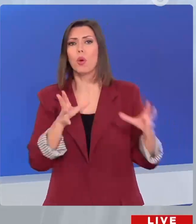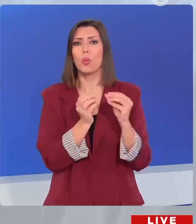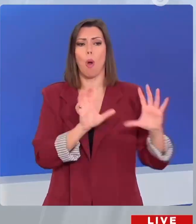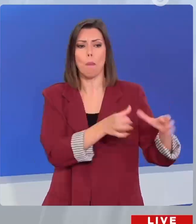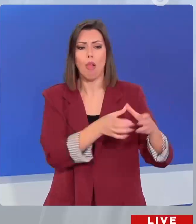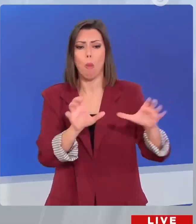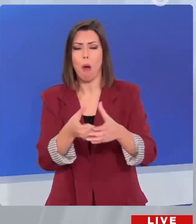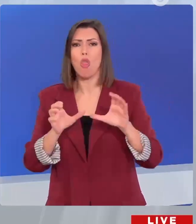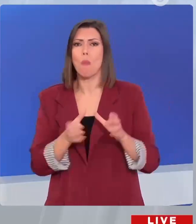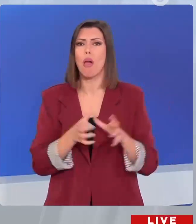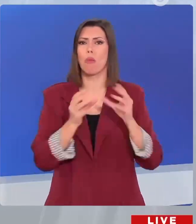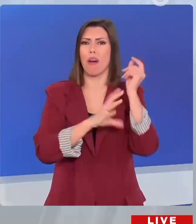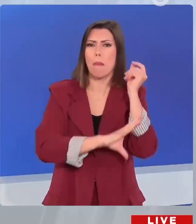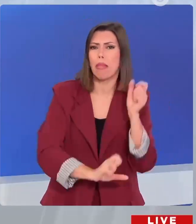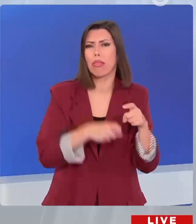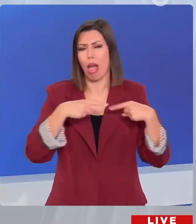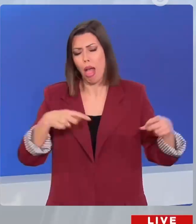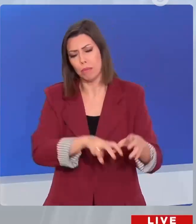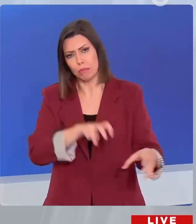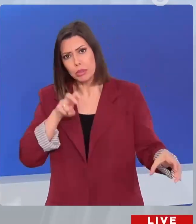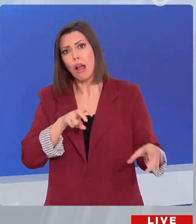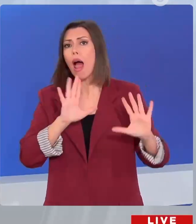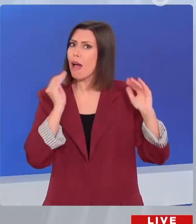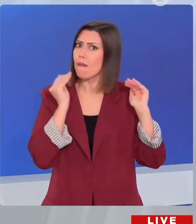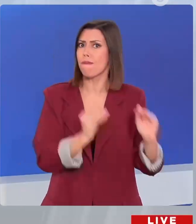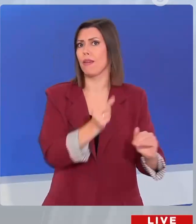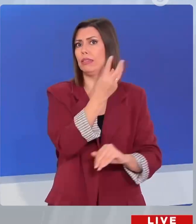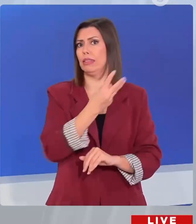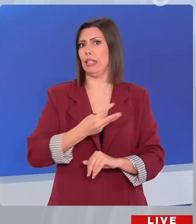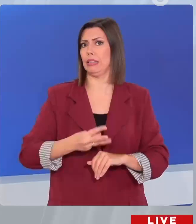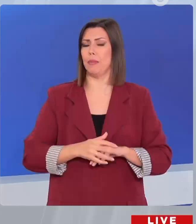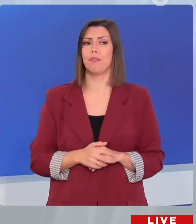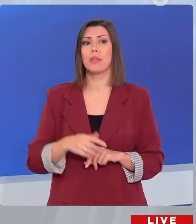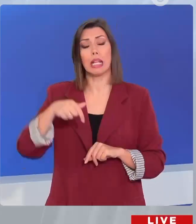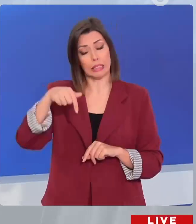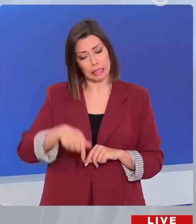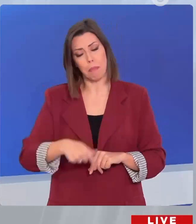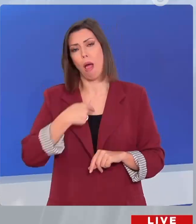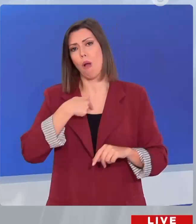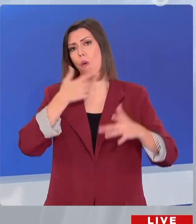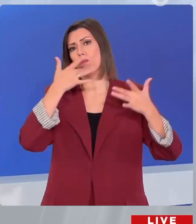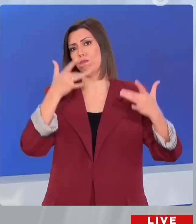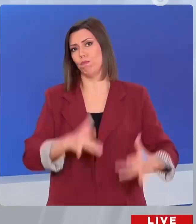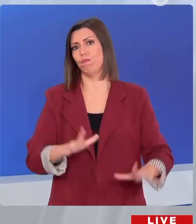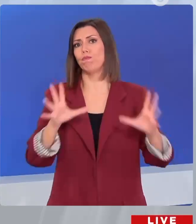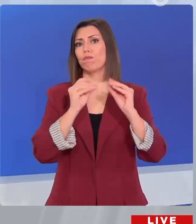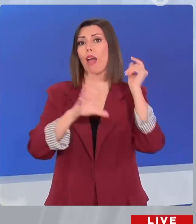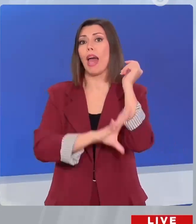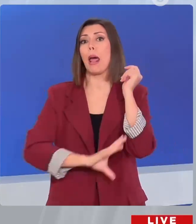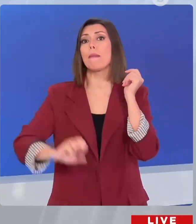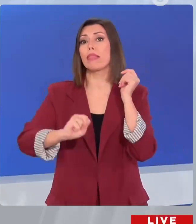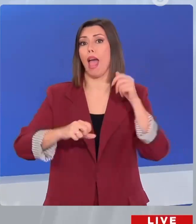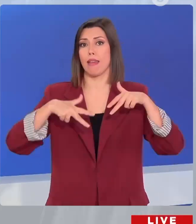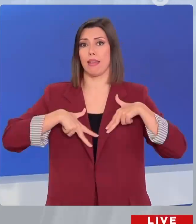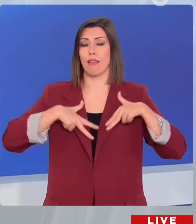κοινοβουλευτική ομάδα του ΣΥΡΙΖΑ. Σήμερα θα παραιτηθώ και έχω ήδη έτοιμη την επιστολή μου προς τον κύριο Παπά και από την θέση της Γραμματέως Κοινοβουλευτικής Ομάδας του